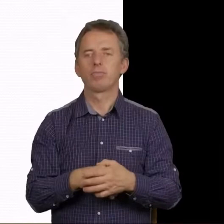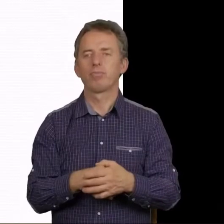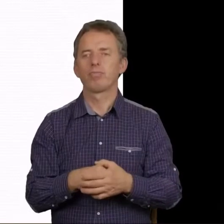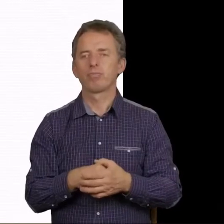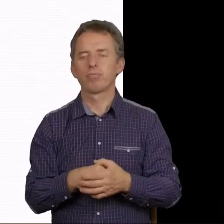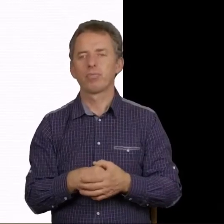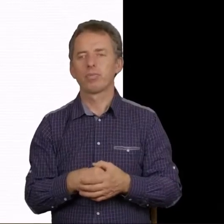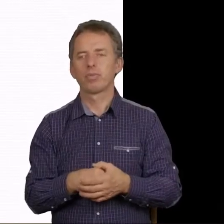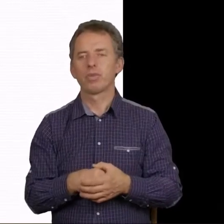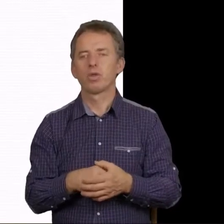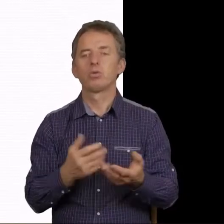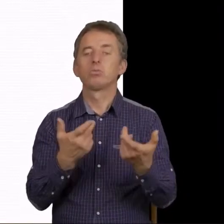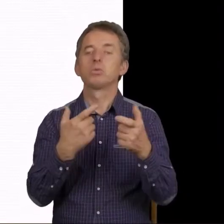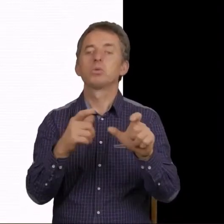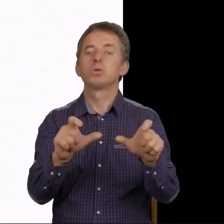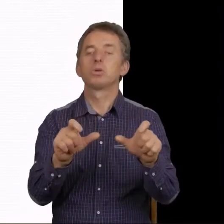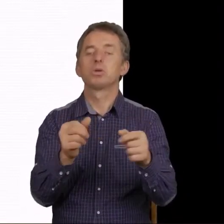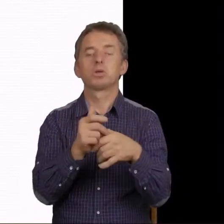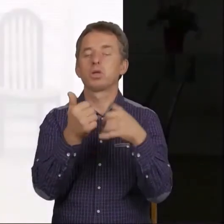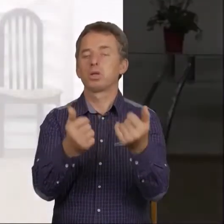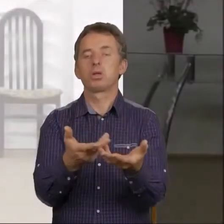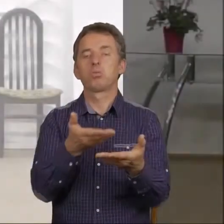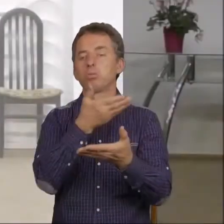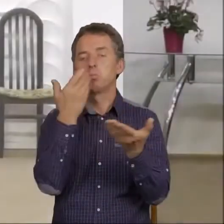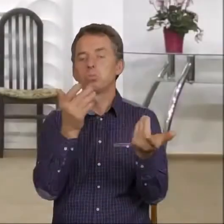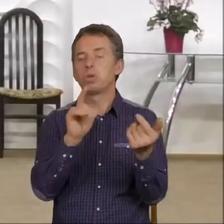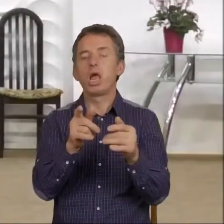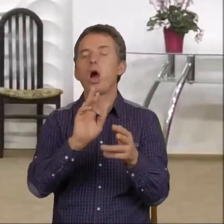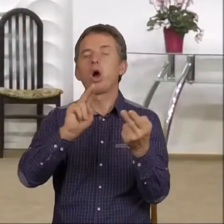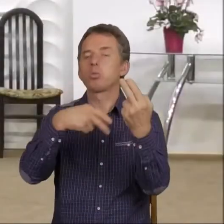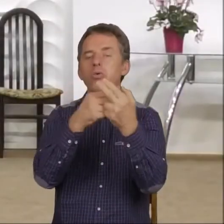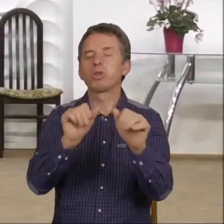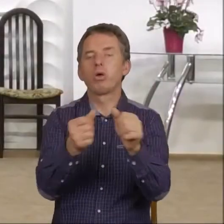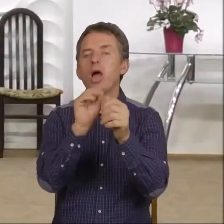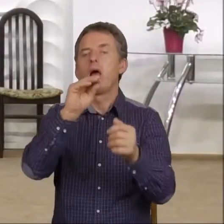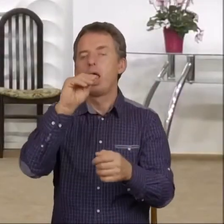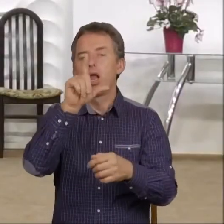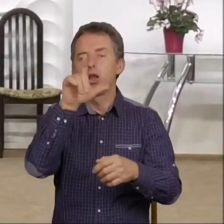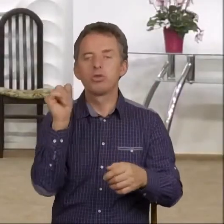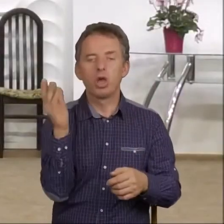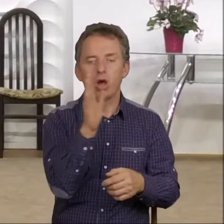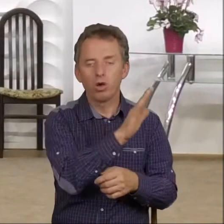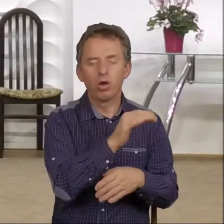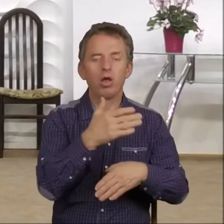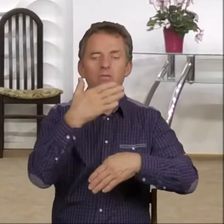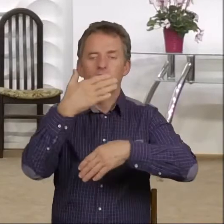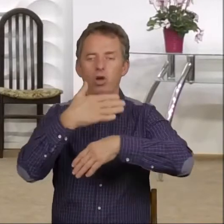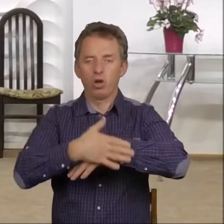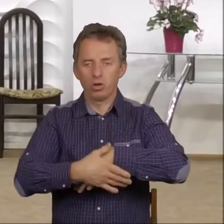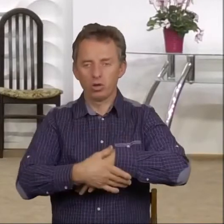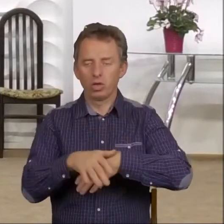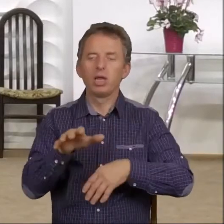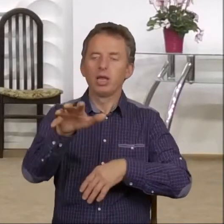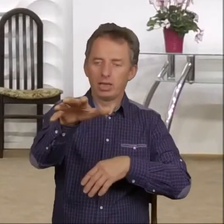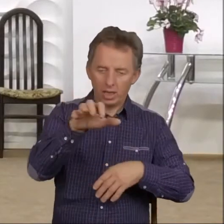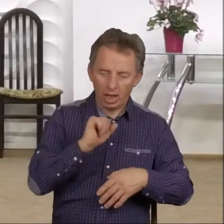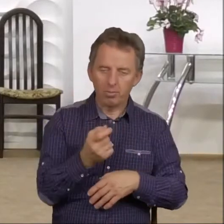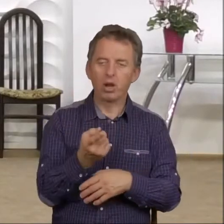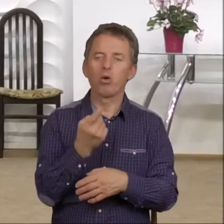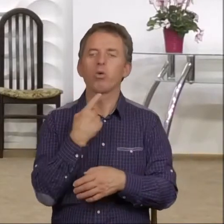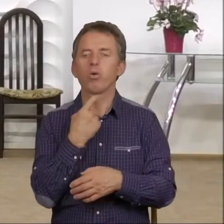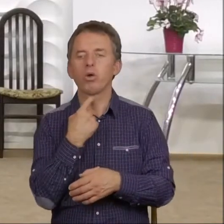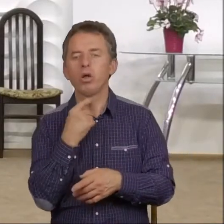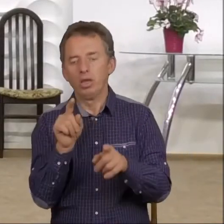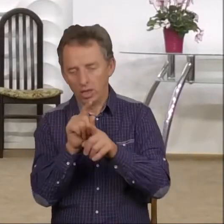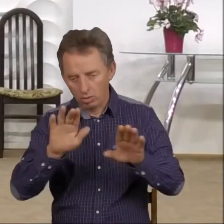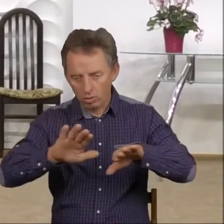Nic się nie stało takiego. Kiedy Eliasz w końcu zabrał głos, tak samo